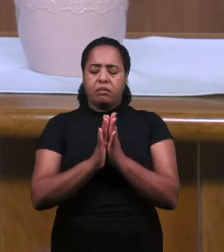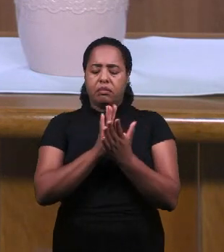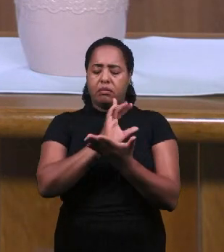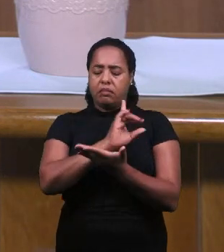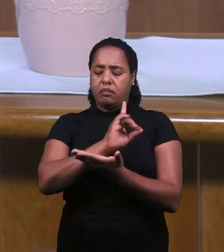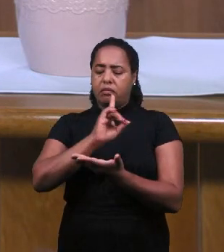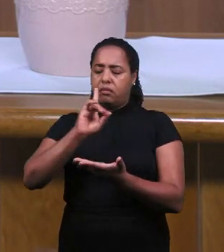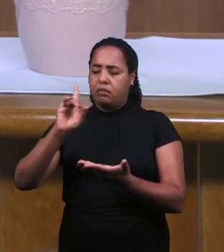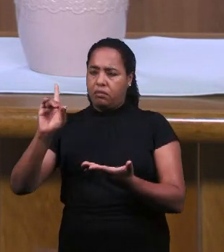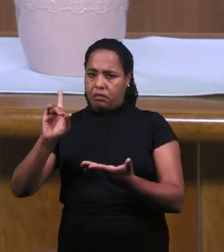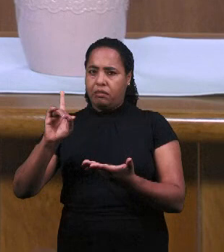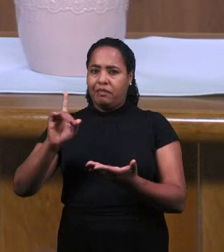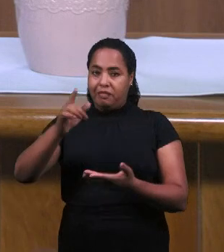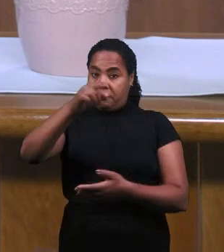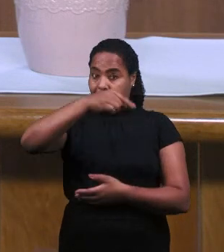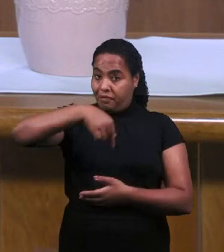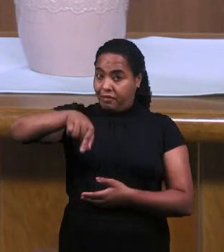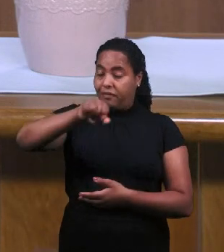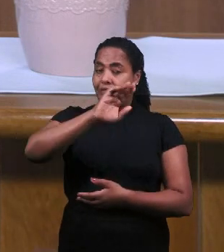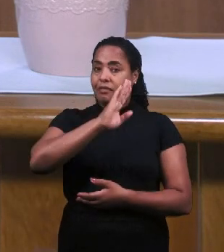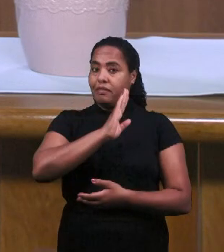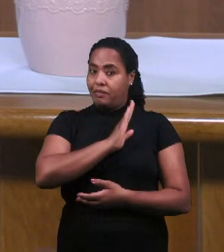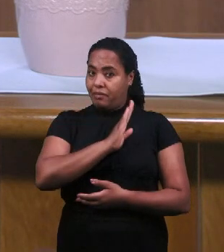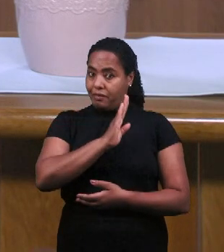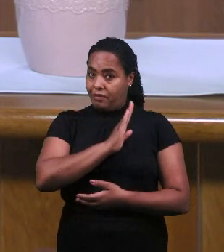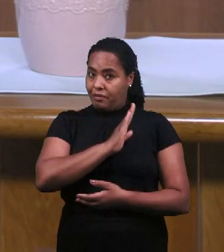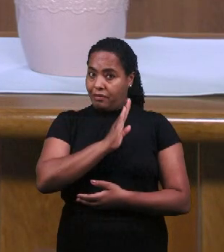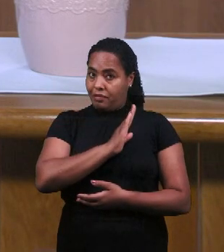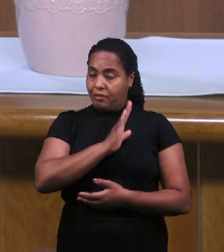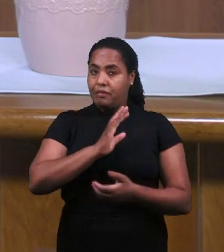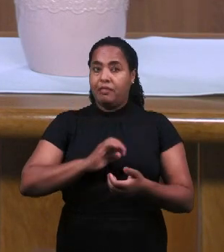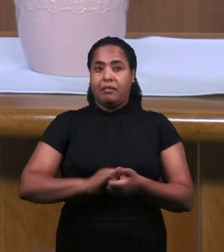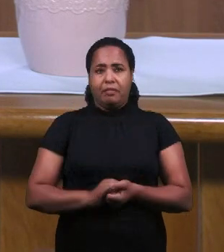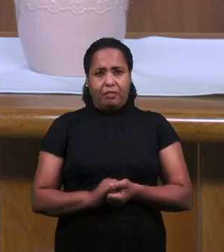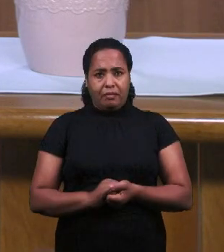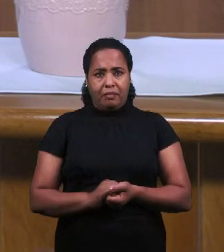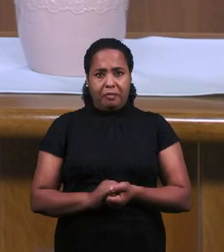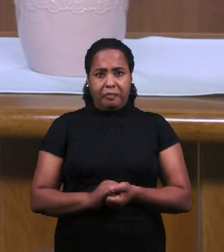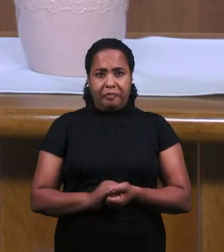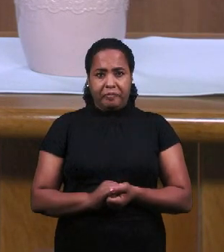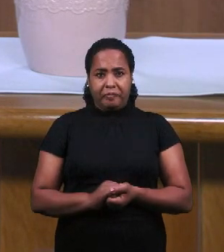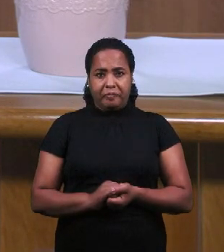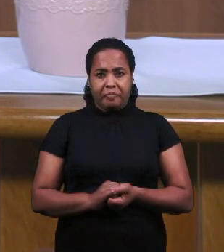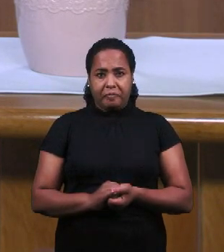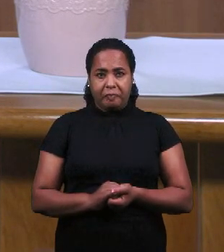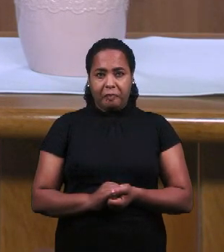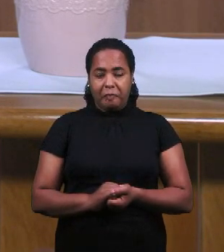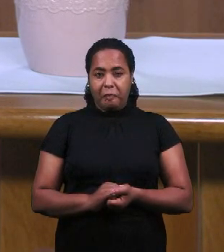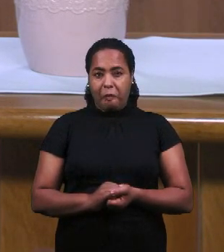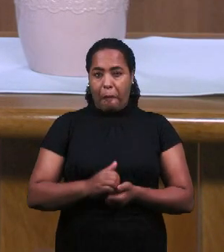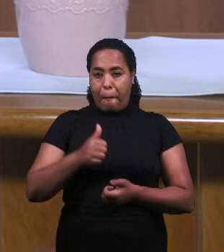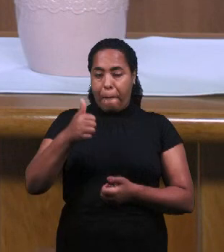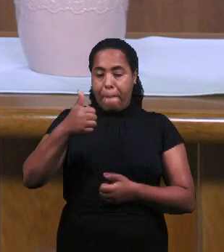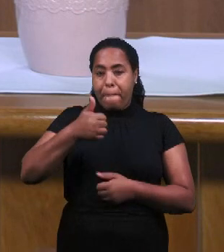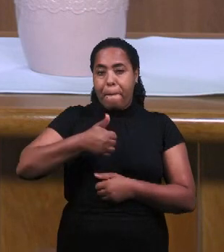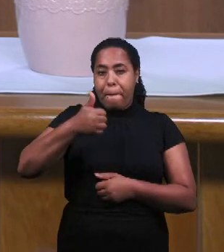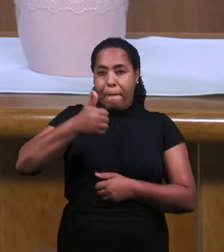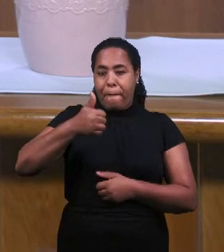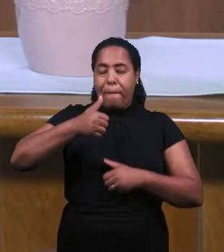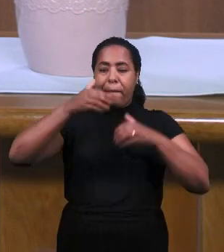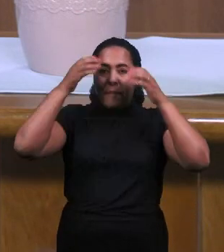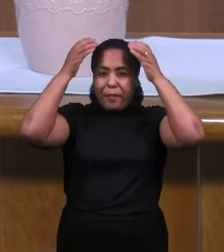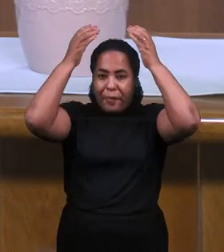Священное Писание Которое Бог приготовил для наших сердец Которое находится в Третьей Книгой Царств